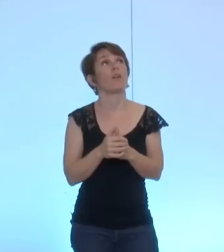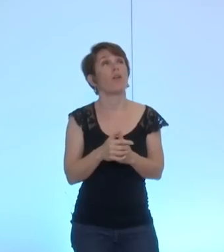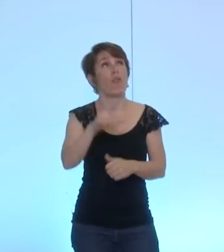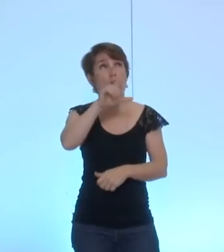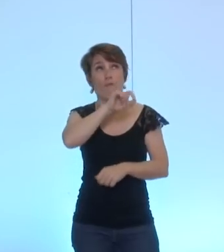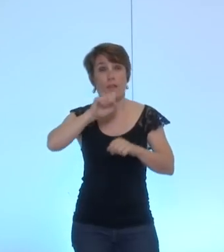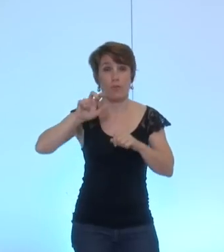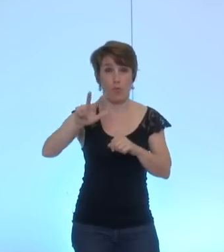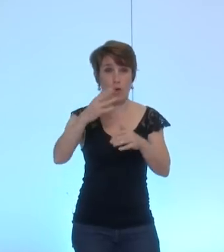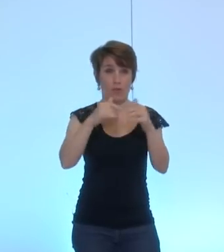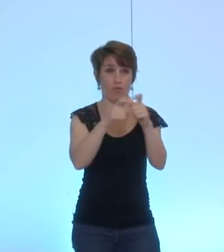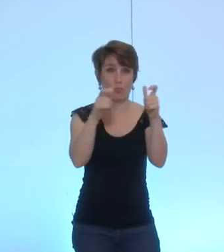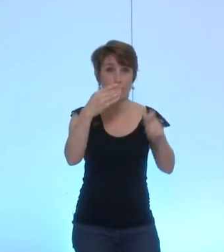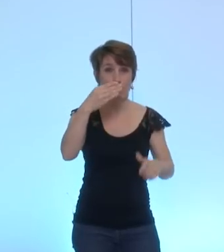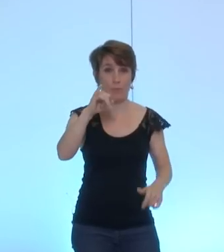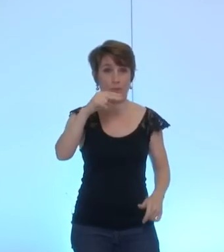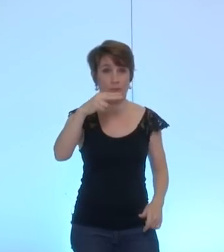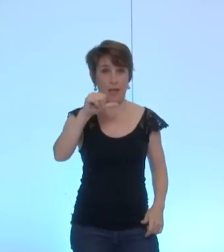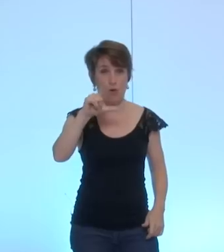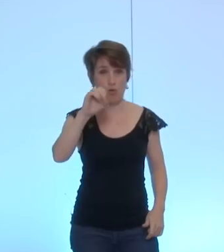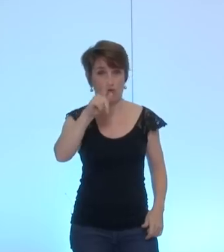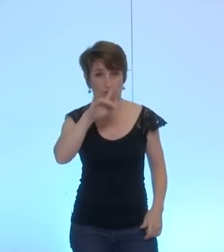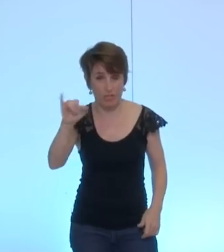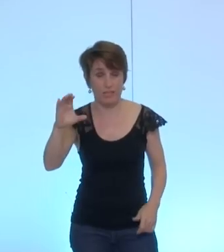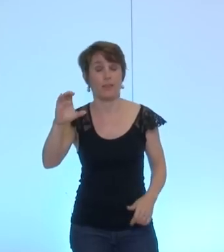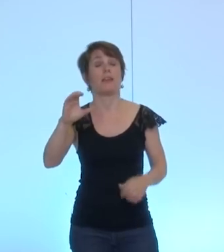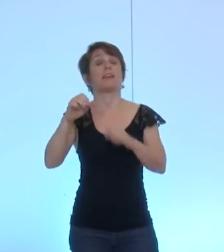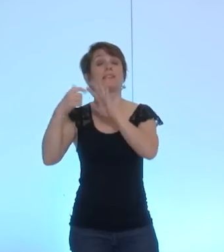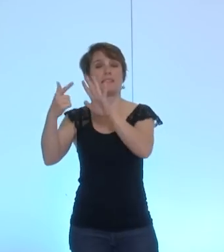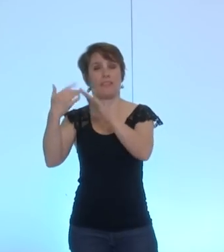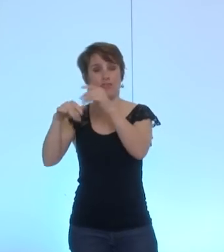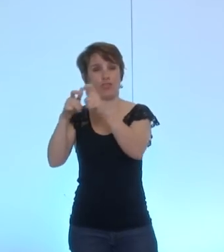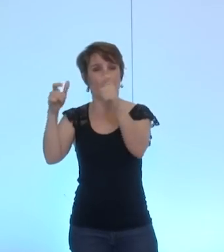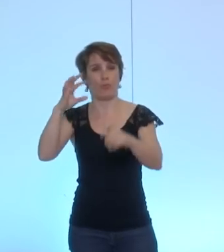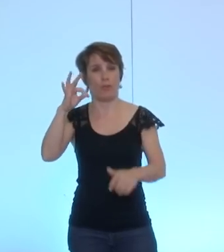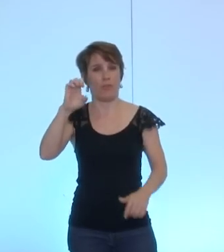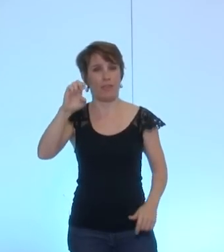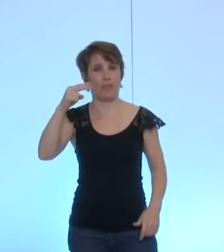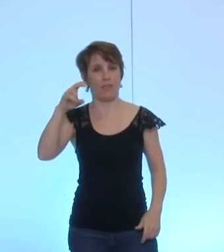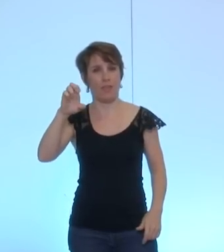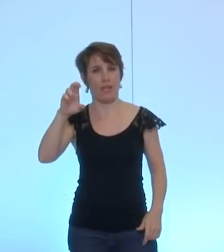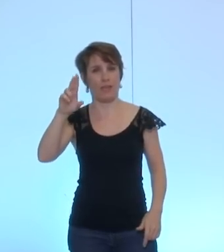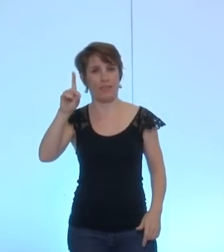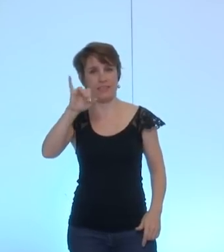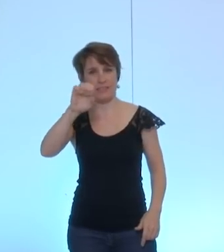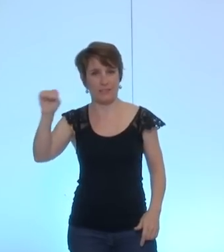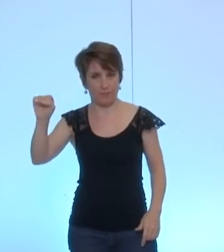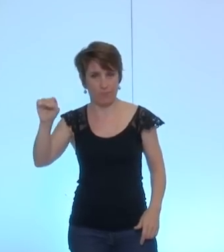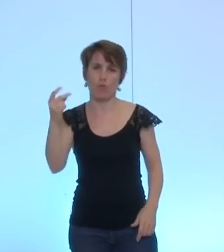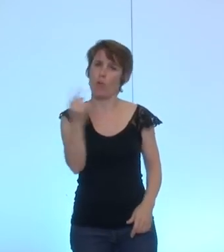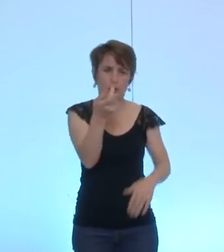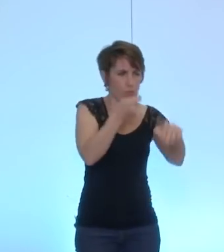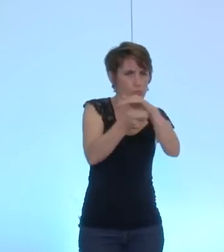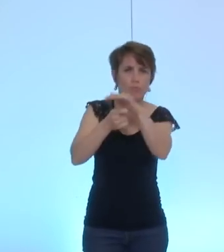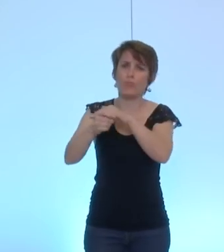23 au niveau de Minalogique, 7 au niveau de Ténerdis. Minalogique et Ténerdis font l'objet d'une adhésion de la ville et d'un financement de fonctionnement.